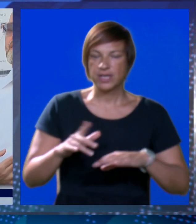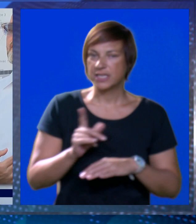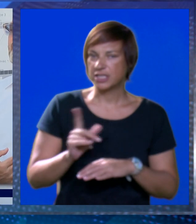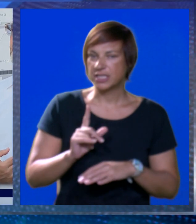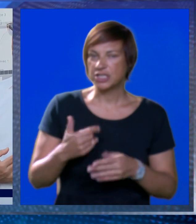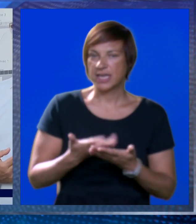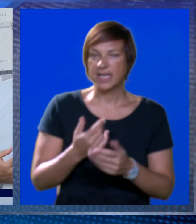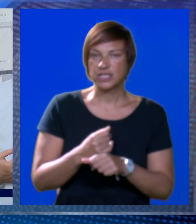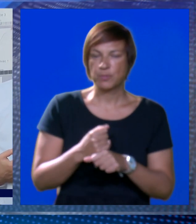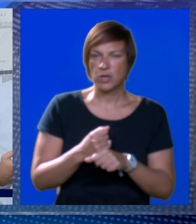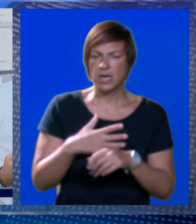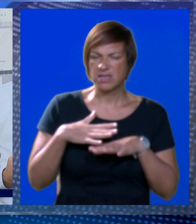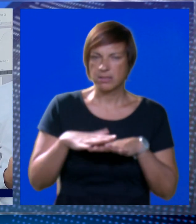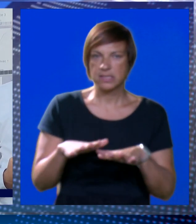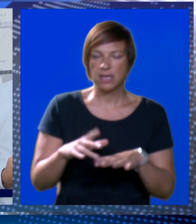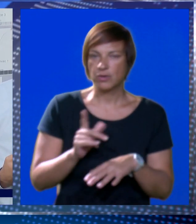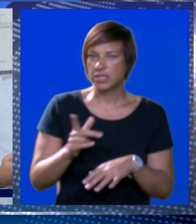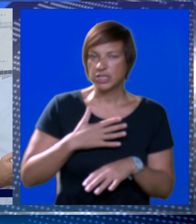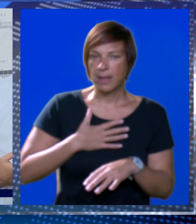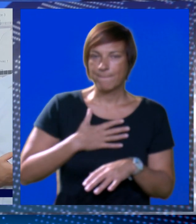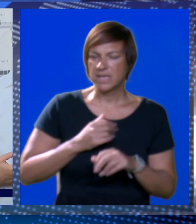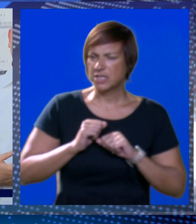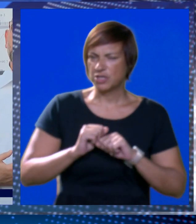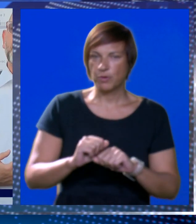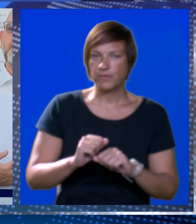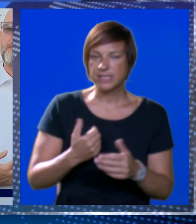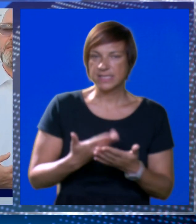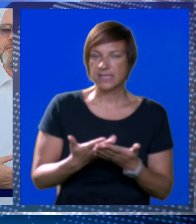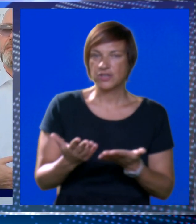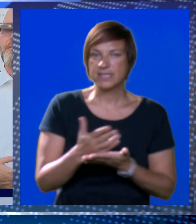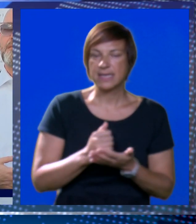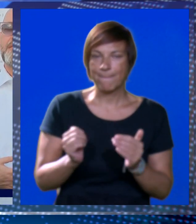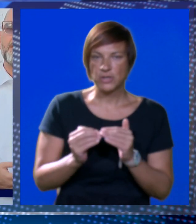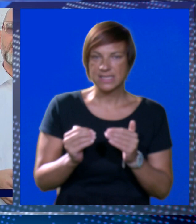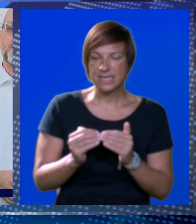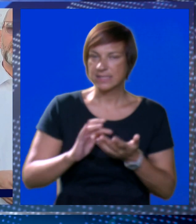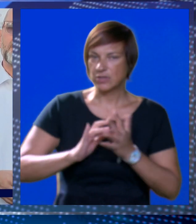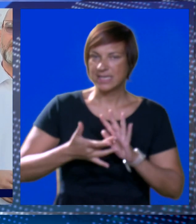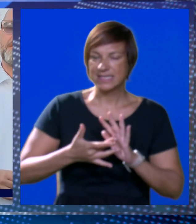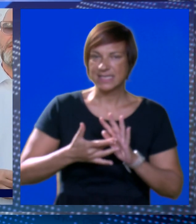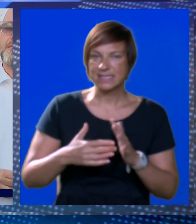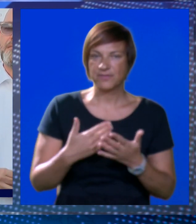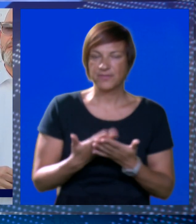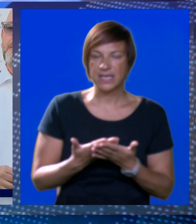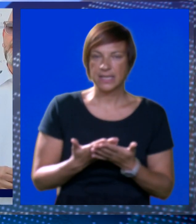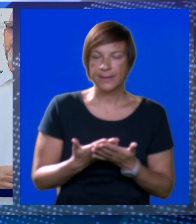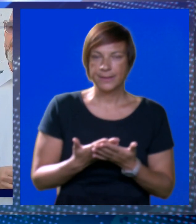građana, ništa nećemo graditi na silu, ništa mi nećemo forsirati dok se ne postigne suglasje svih